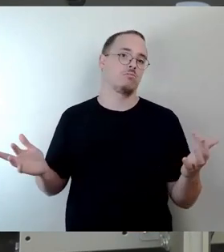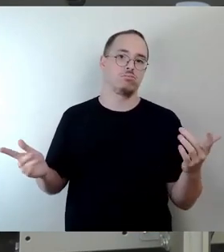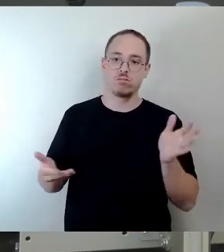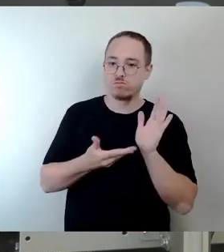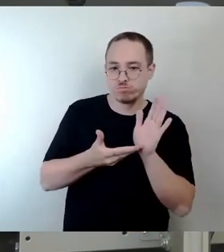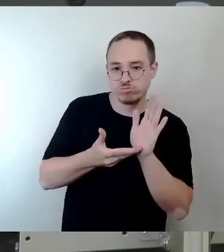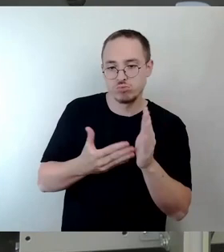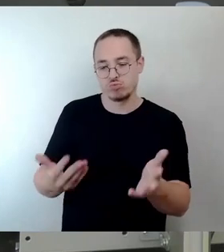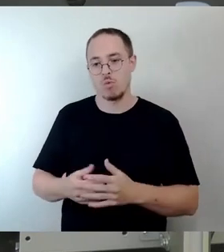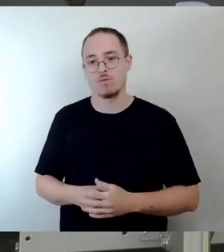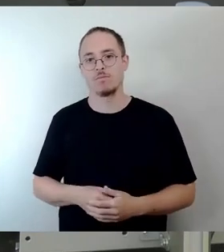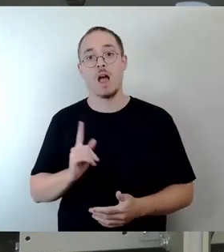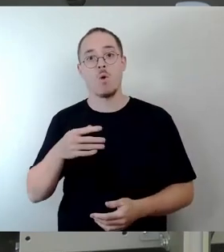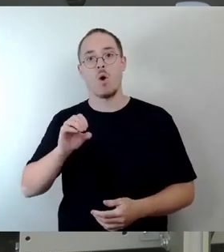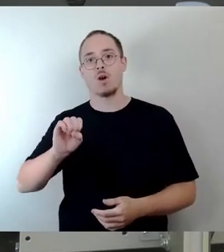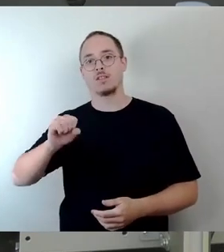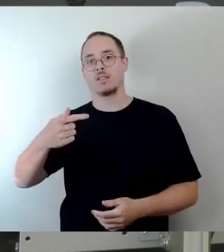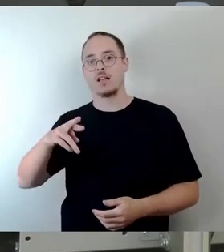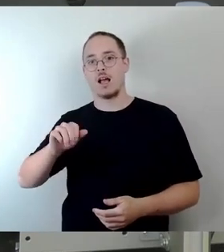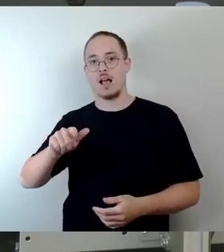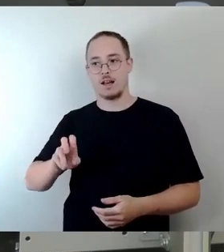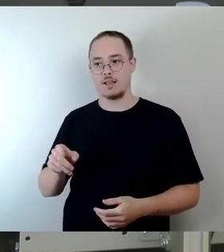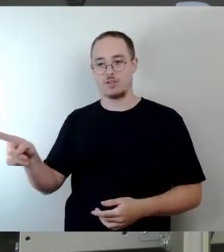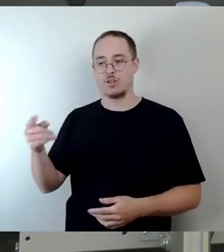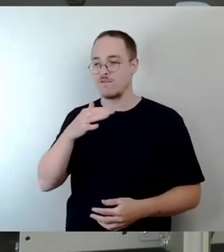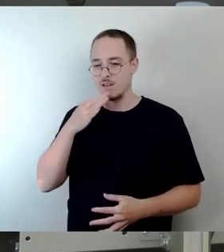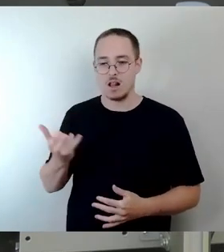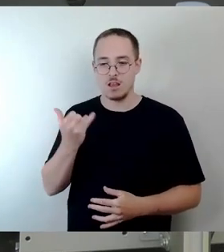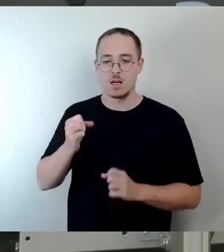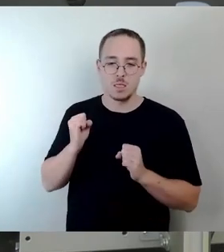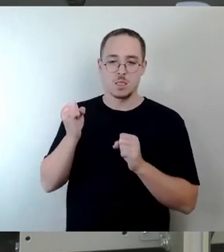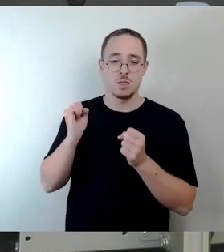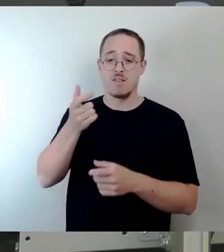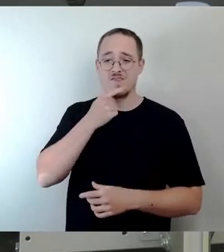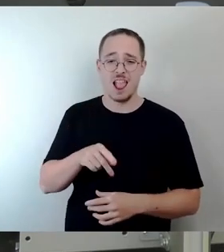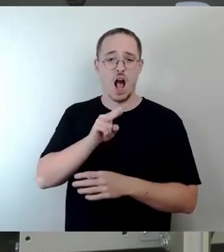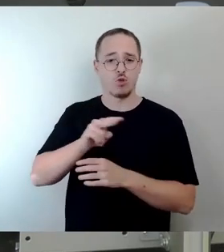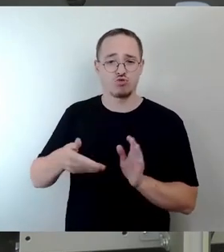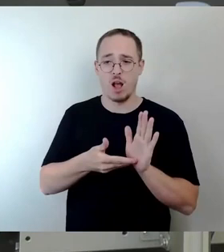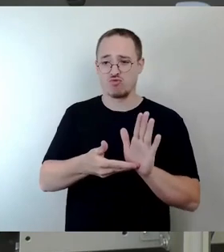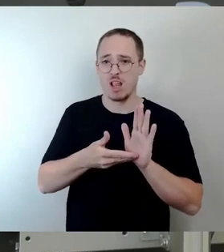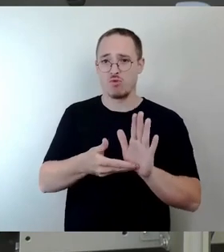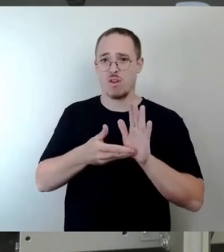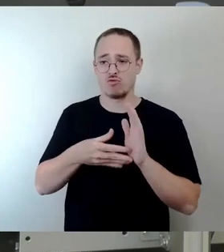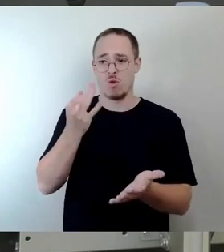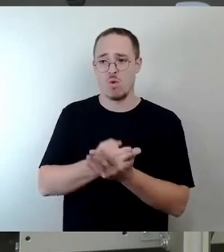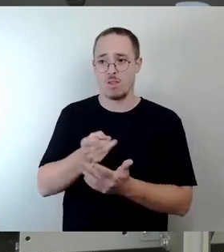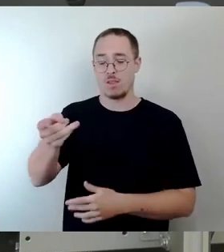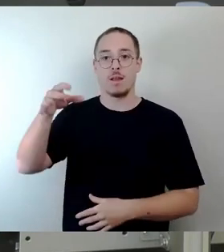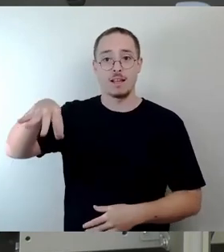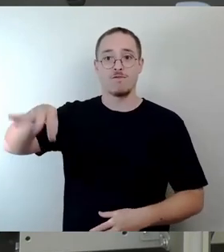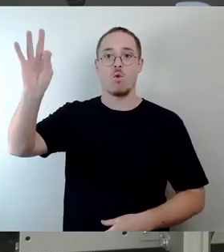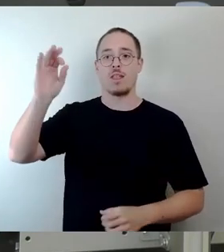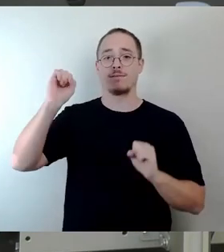jahrelangem Ringen um einen Ausstellungsort endlich diesen mit der Robotronkantine gefunden hat und letztes Jahr